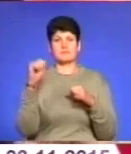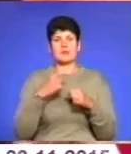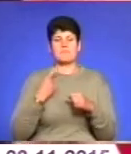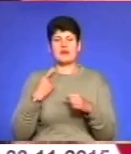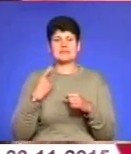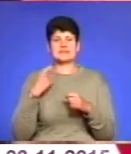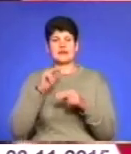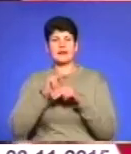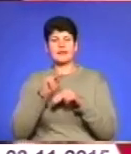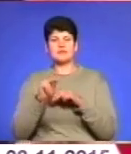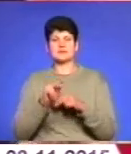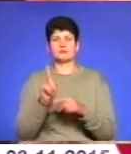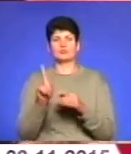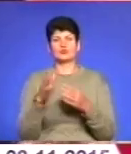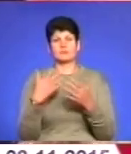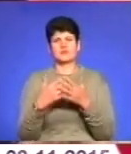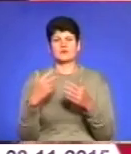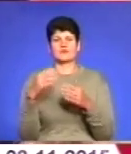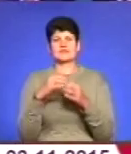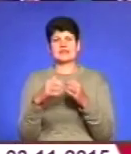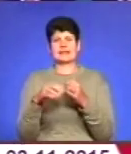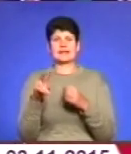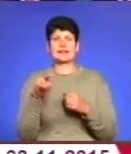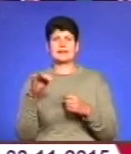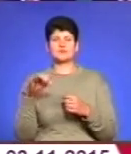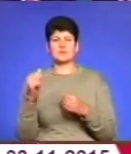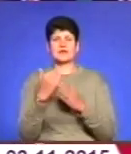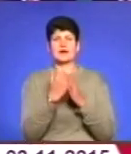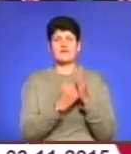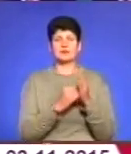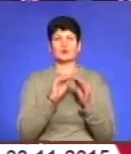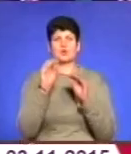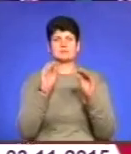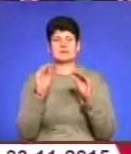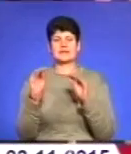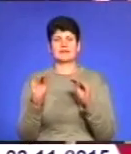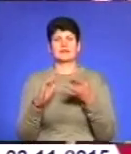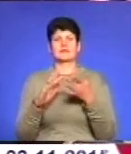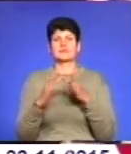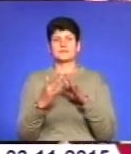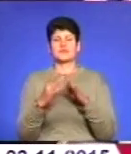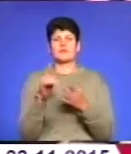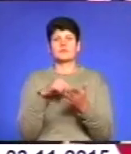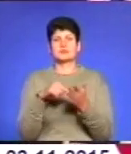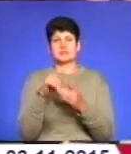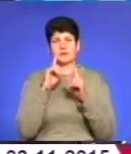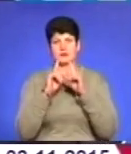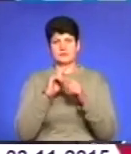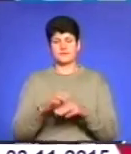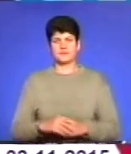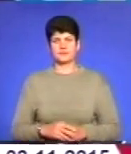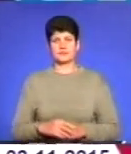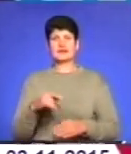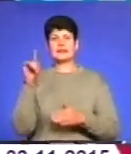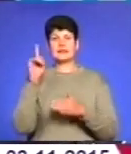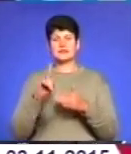-класи розпочнуться орієнтовно всередині листопада. Їх графік обіцяють розмістити на сайті Тернопільської міської ради. Надіюся,